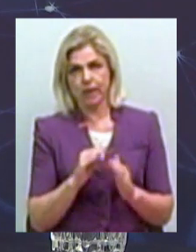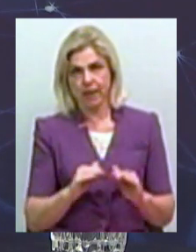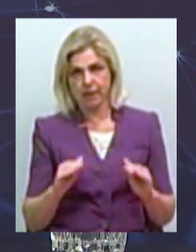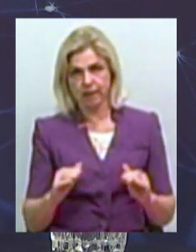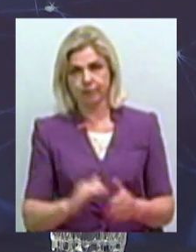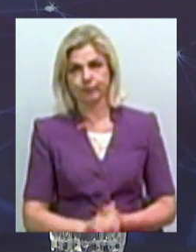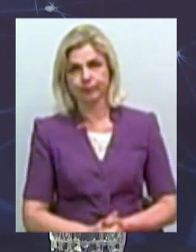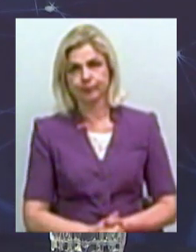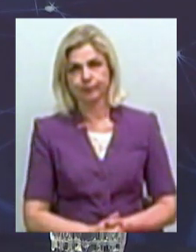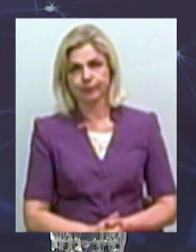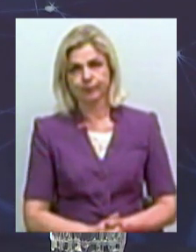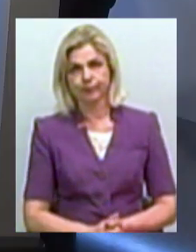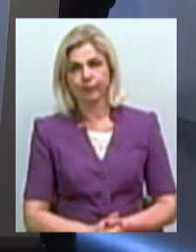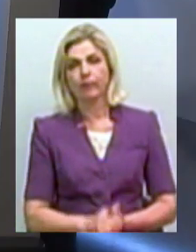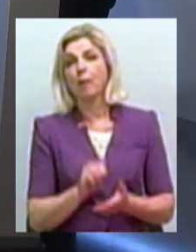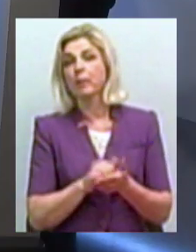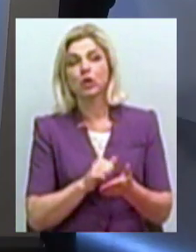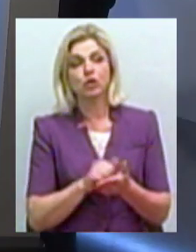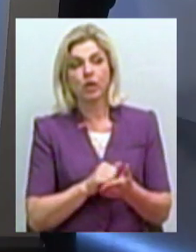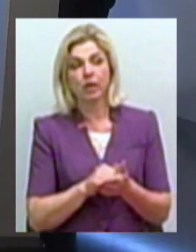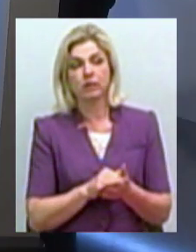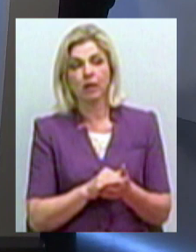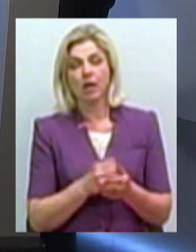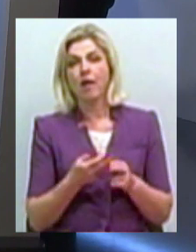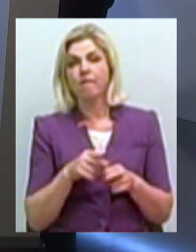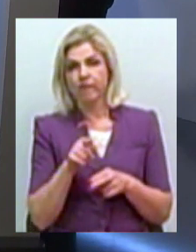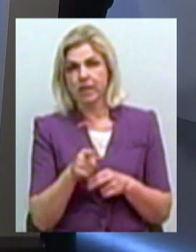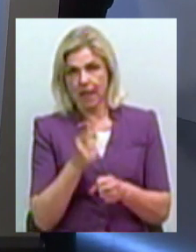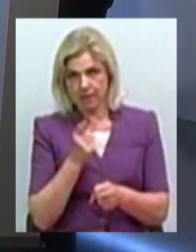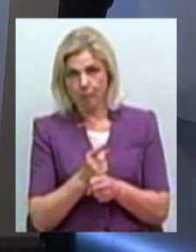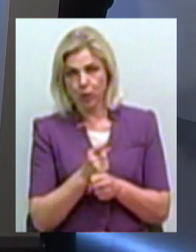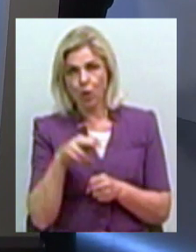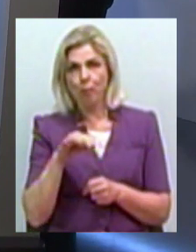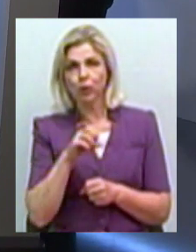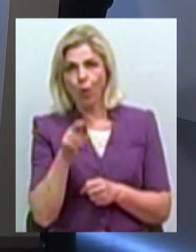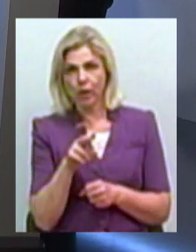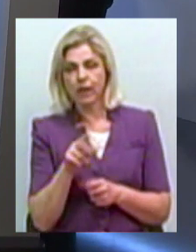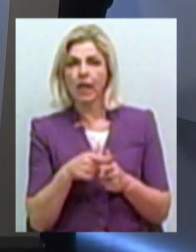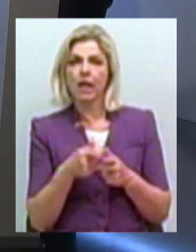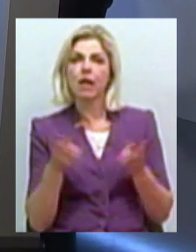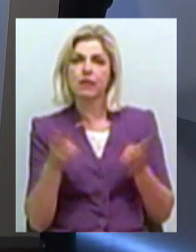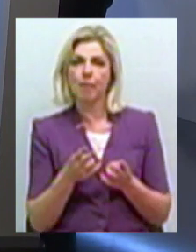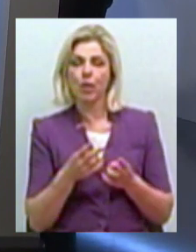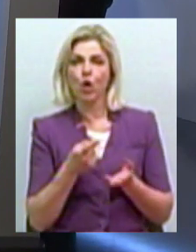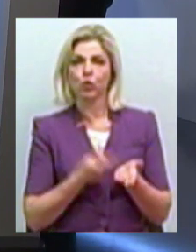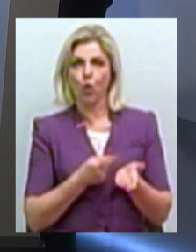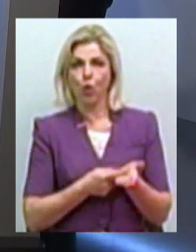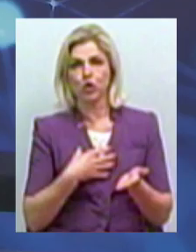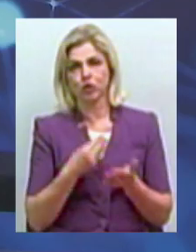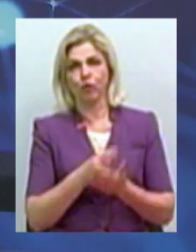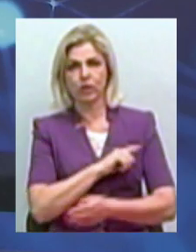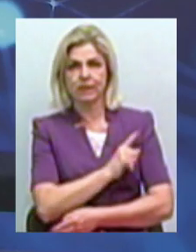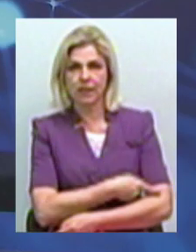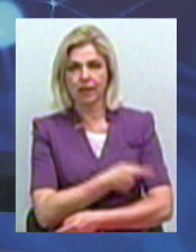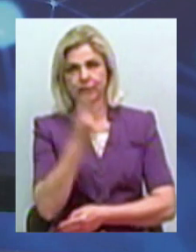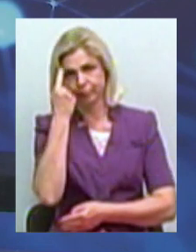підопічних. І причина, скоріше, в солодкому забороненому плоді, чи в необхідності довести свою силу, смітливість,